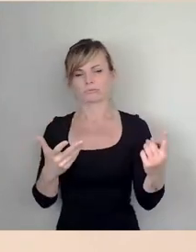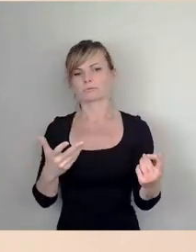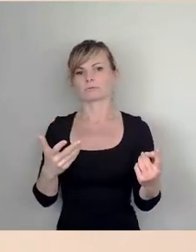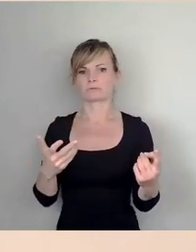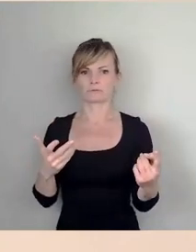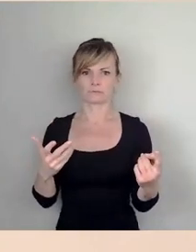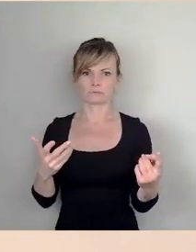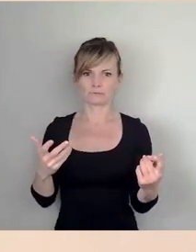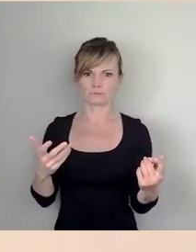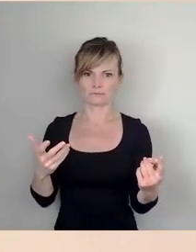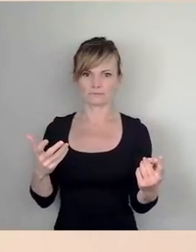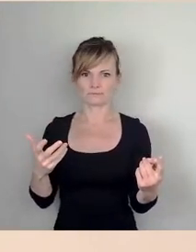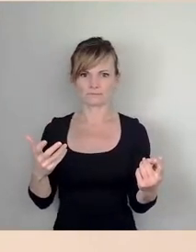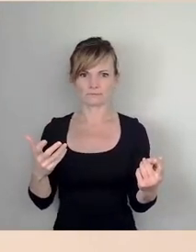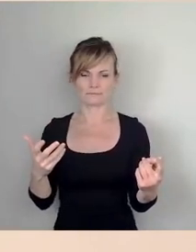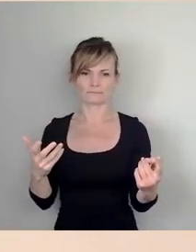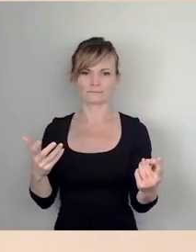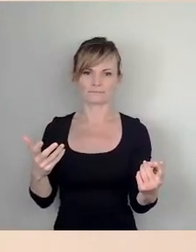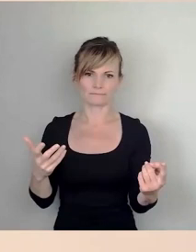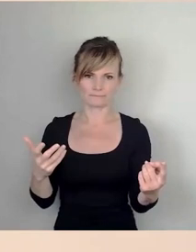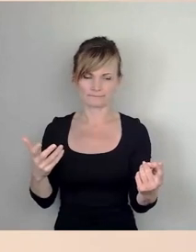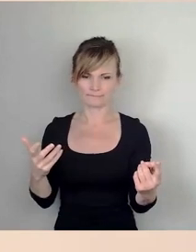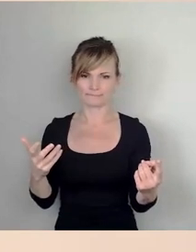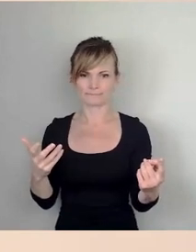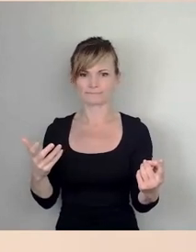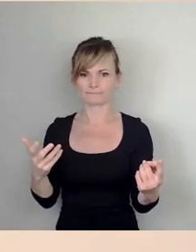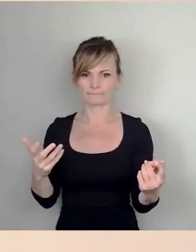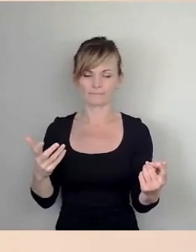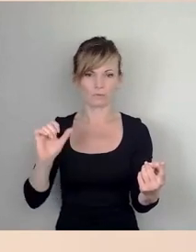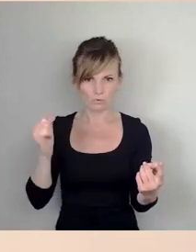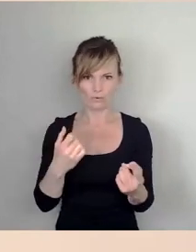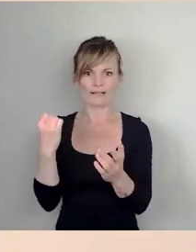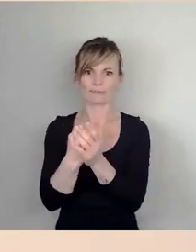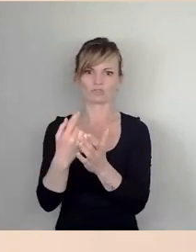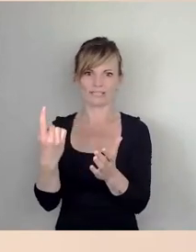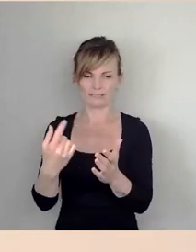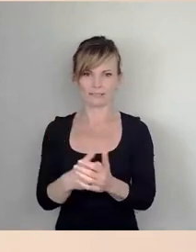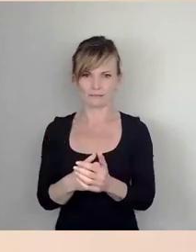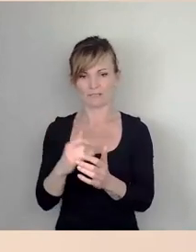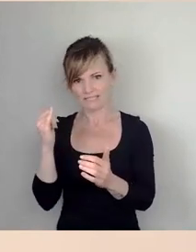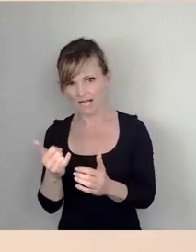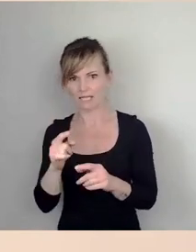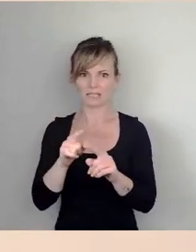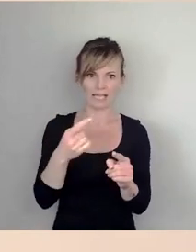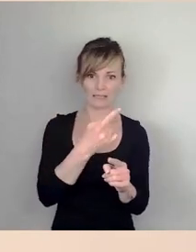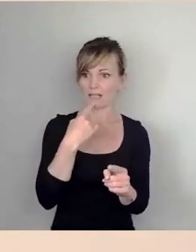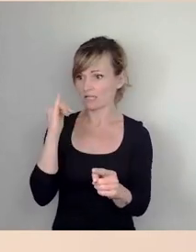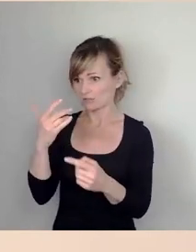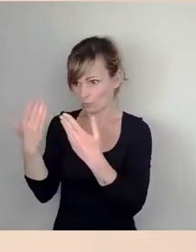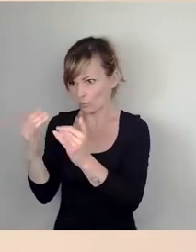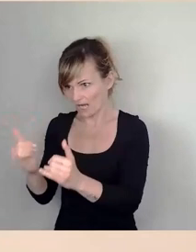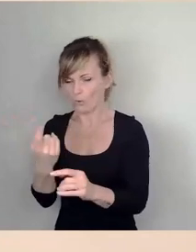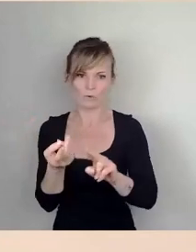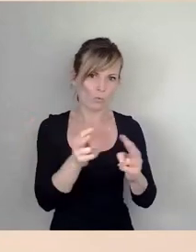diese eben, wie gesagt, noch mal bestätigt hat, ob Sie sich da anschließen oder ob Sie einer anderen